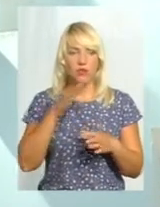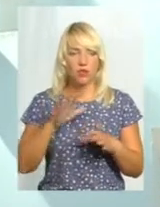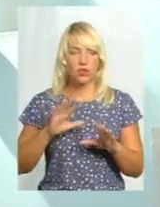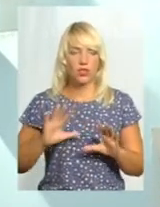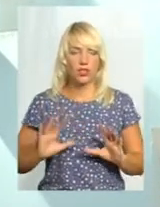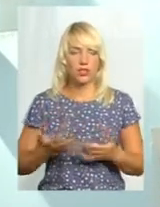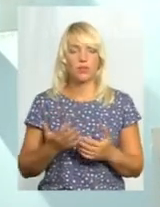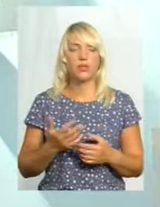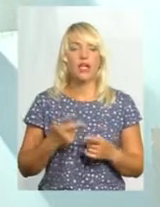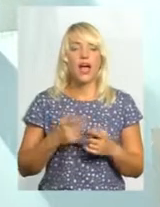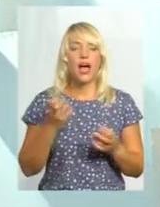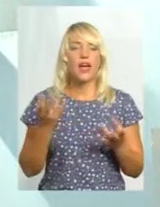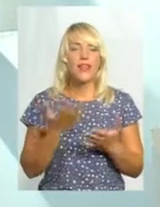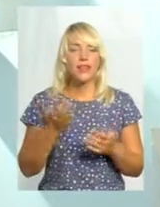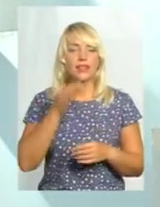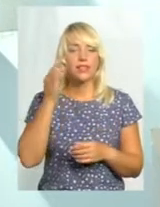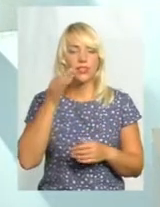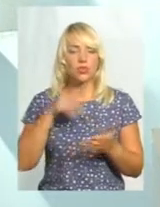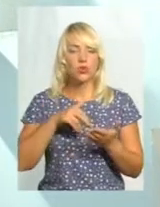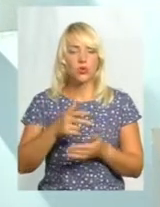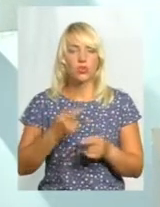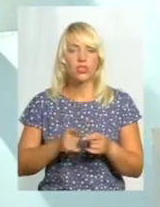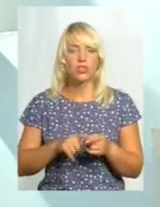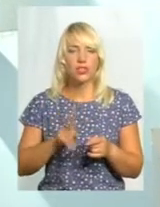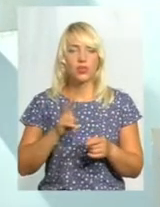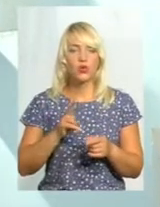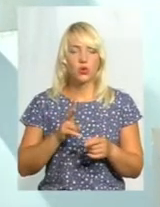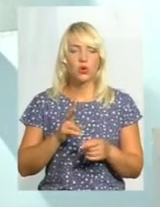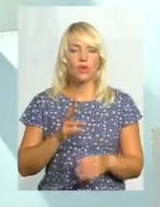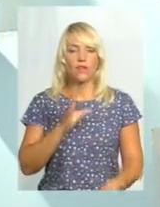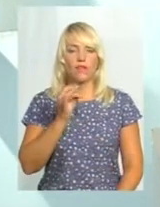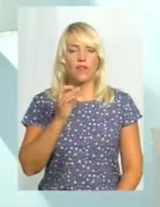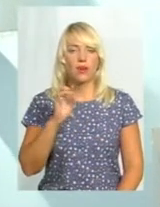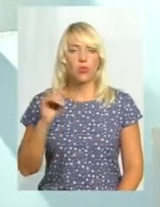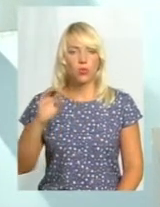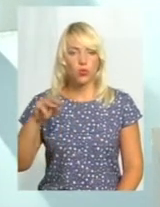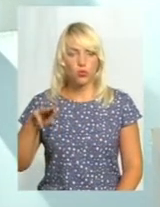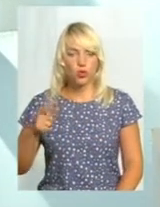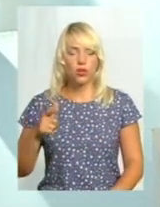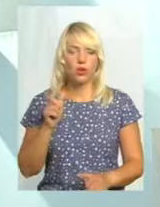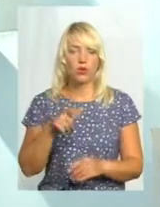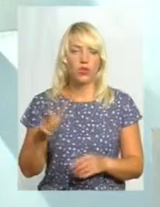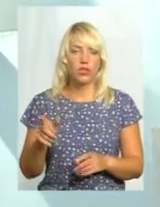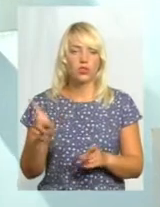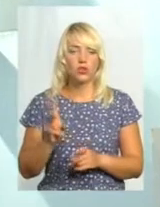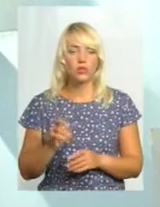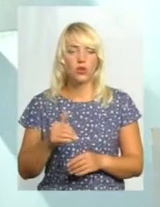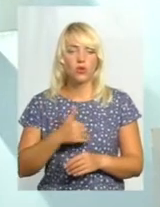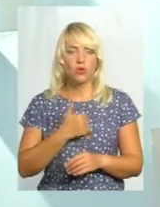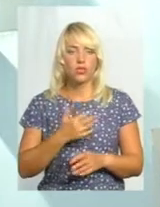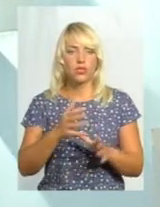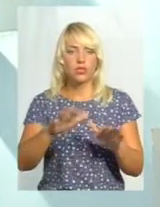цікаво, а взагалі на які хитрощі йдуть ті, хто вирбують з таким наміром, аби відправити в трудове рабство, оскільки